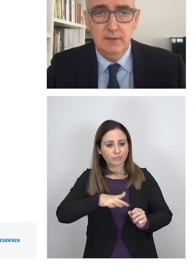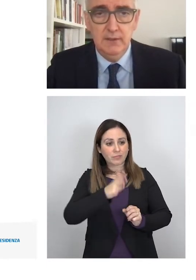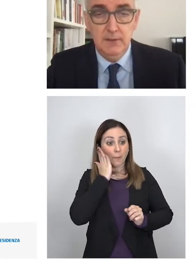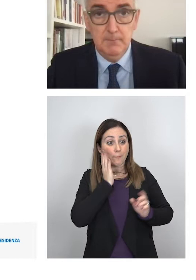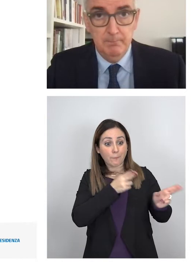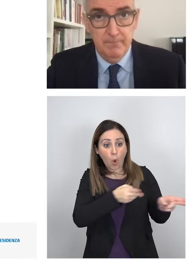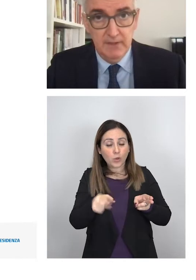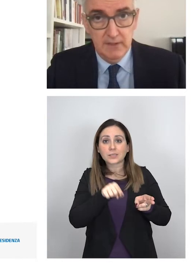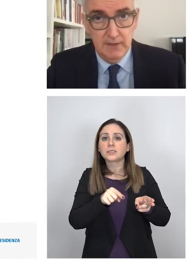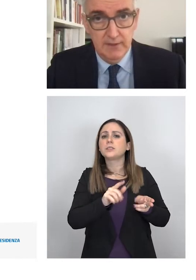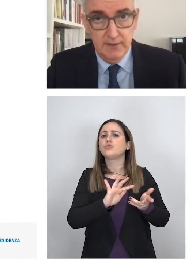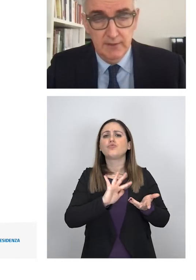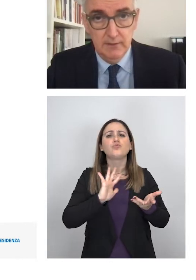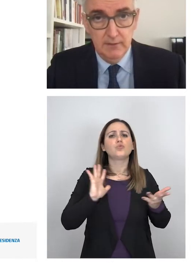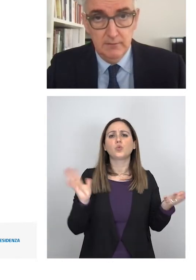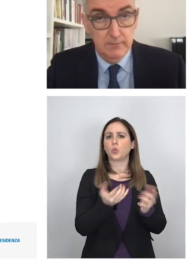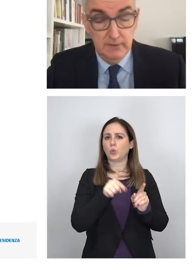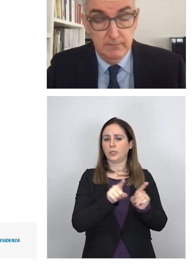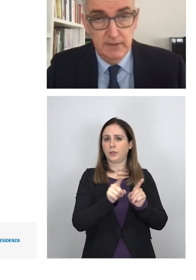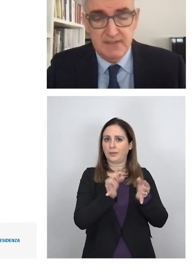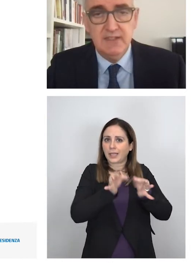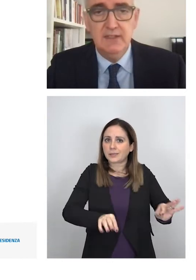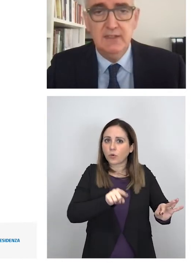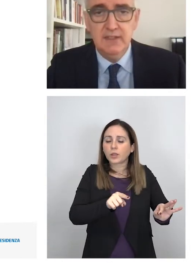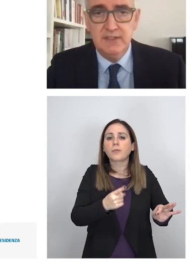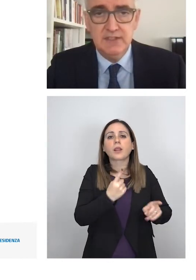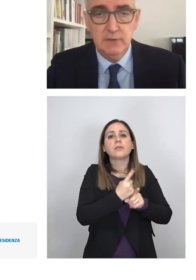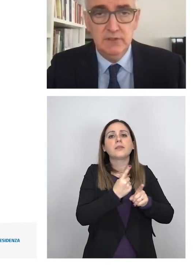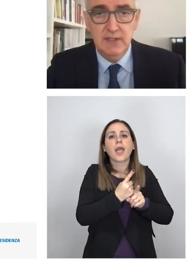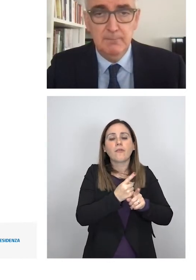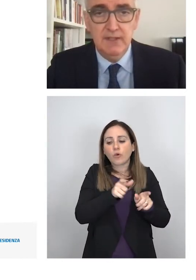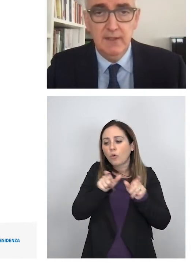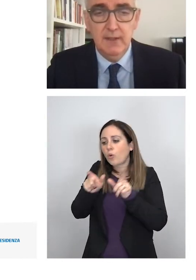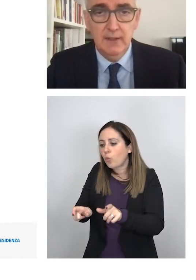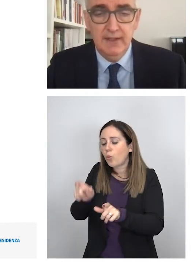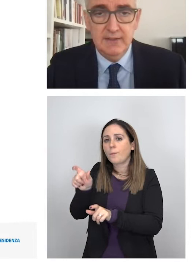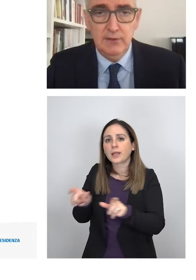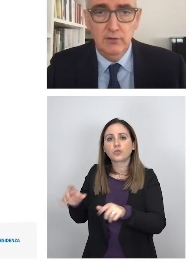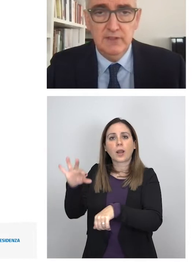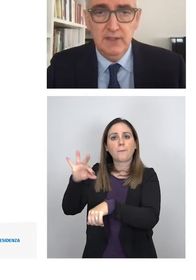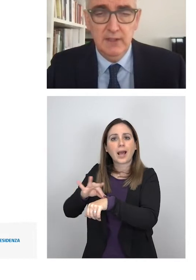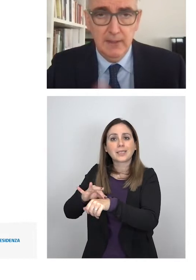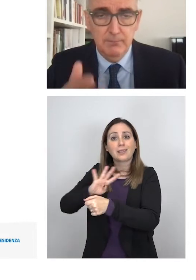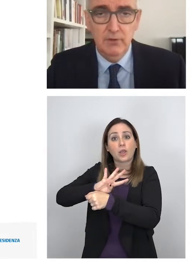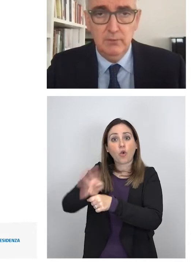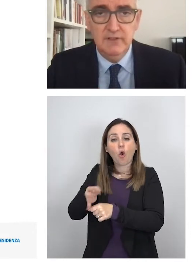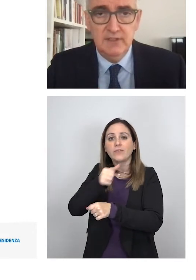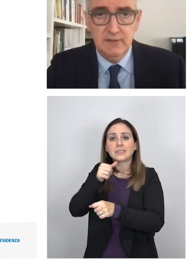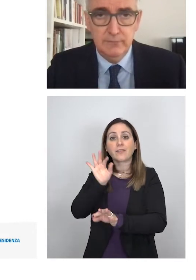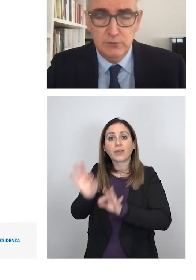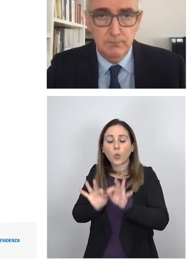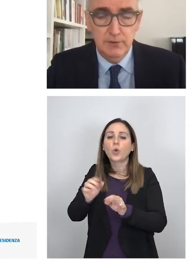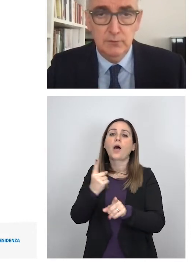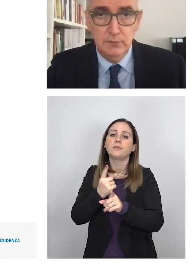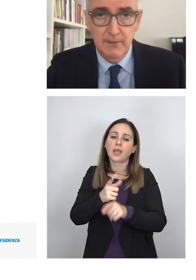i pazienti che necessitano di terapie legate al Covid è un po' come